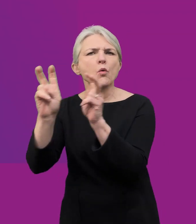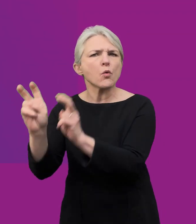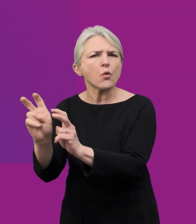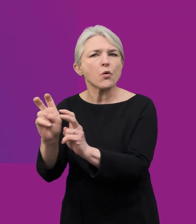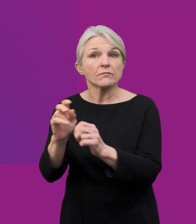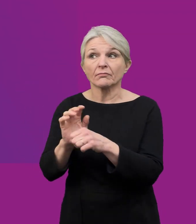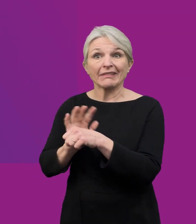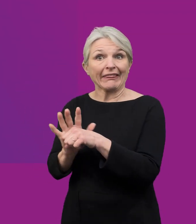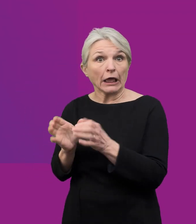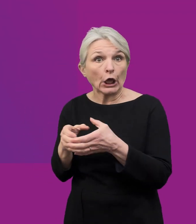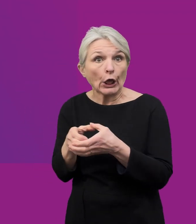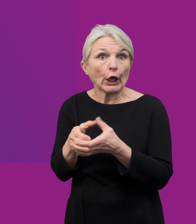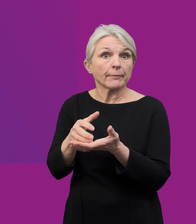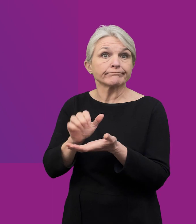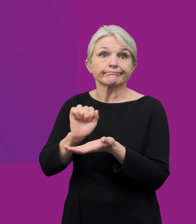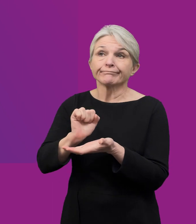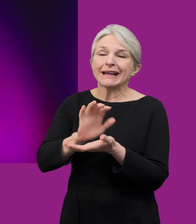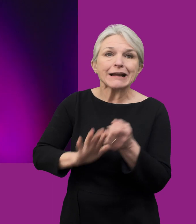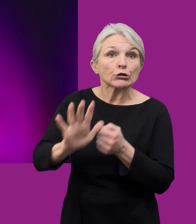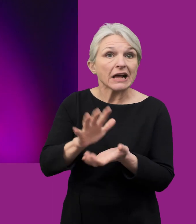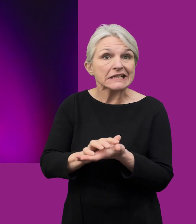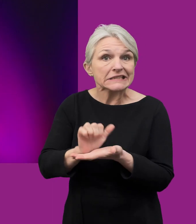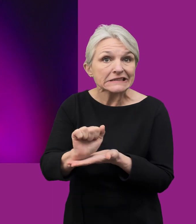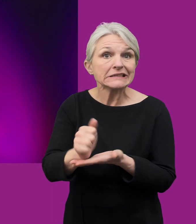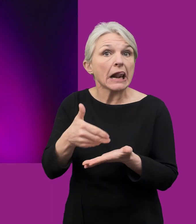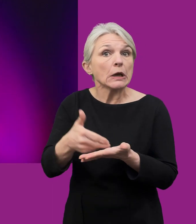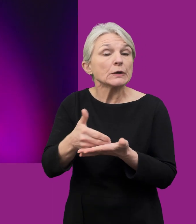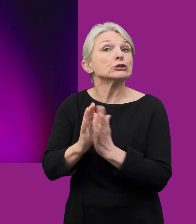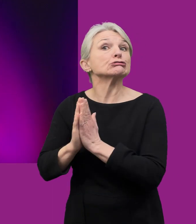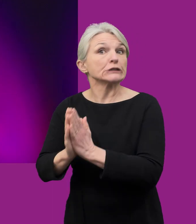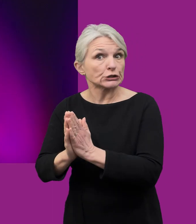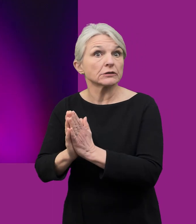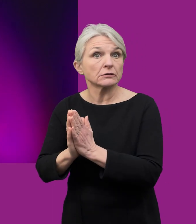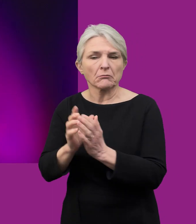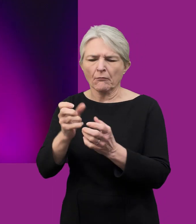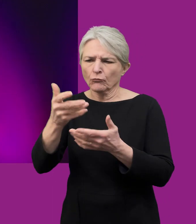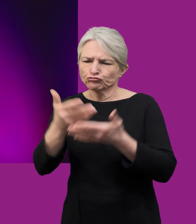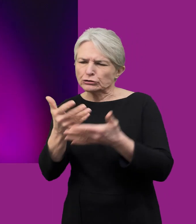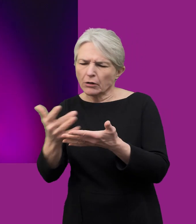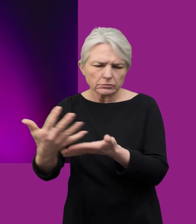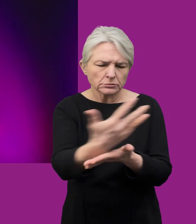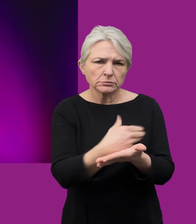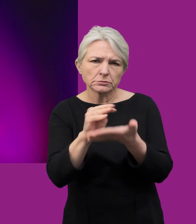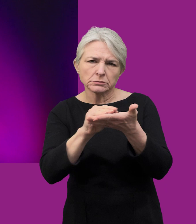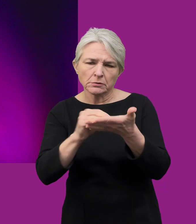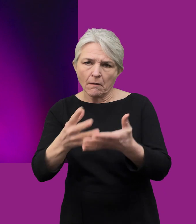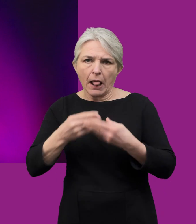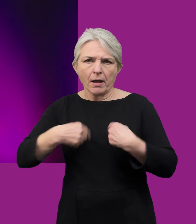hunaniaeth genedlaethol, iaith a chrefydd. Mae'r canlunadau hyn yn engalluogi werthforogi hunaniaeth ddiwylliannol amrywio Cymru a